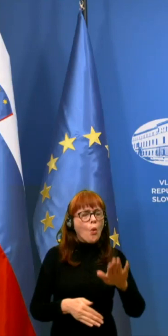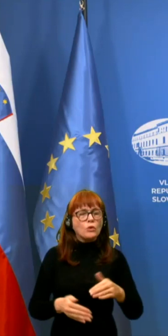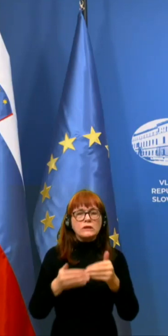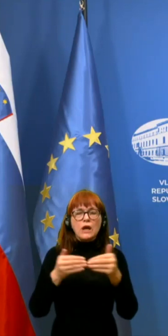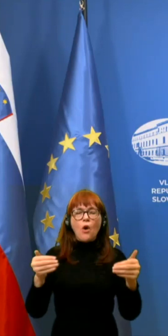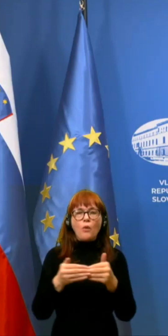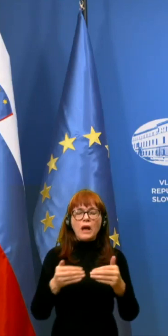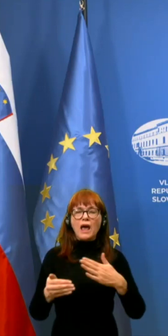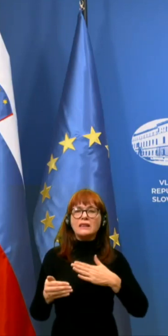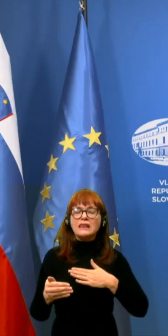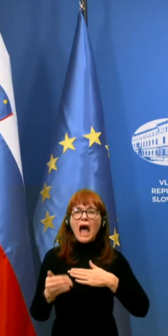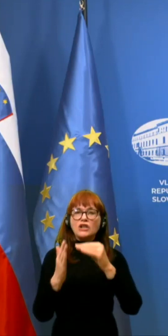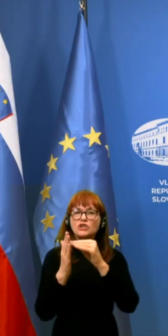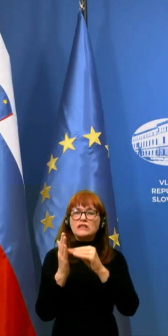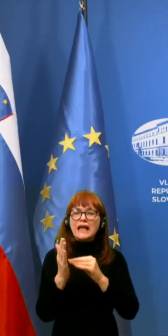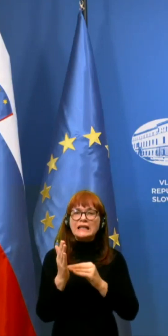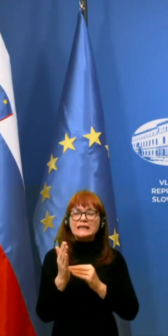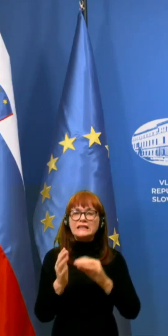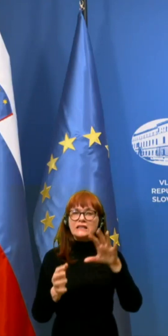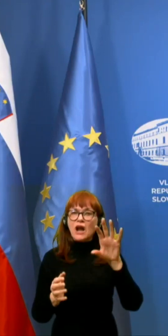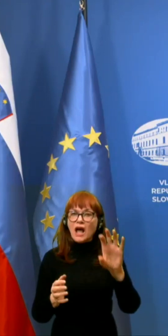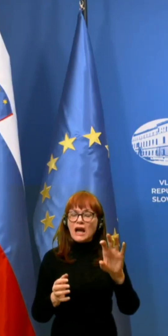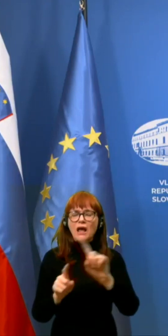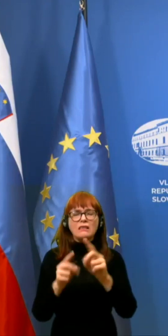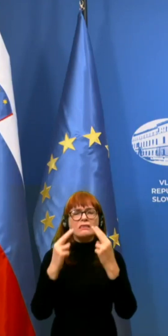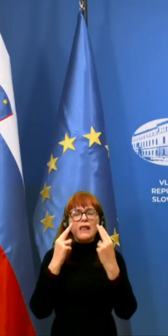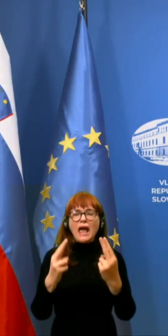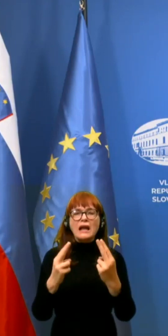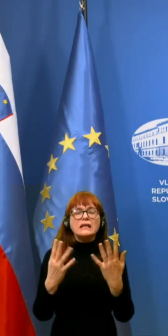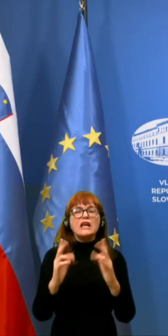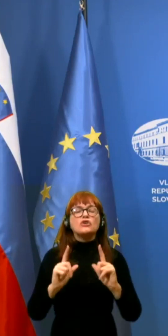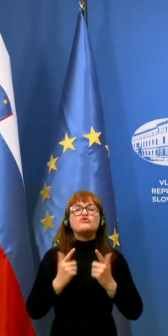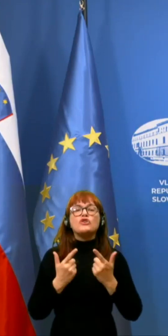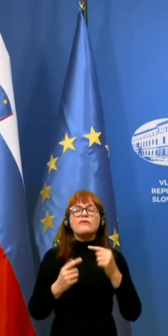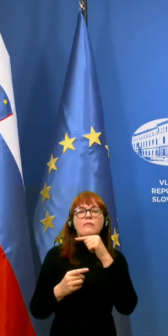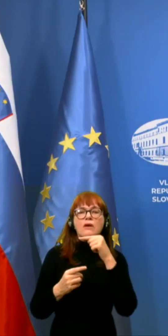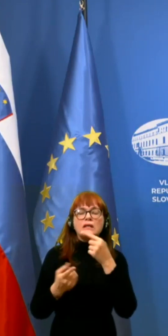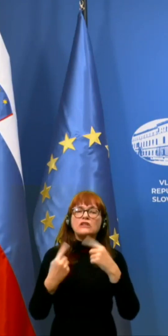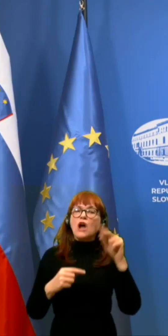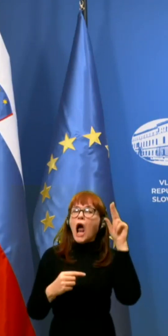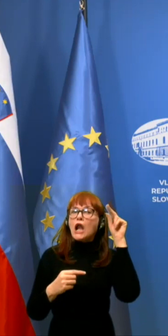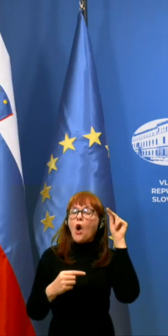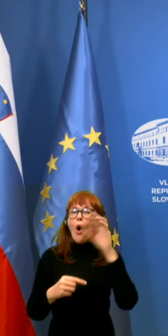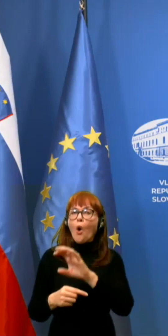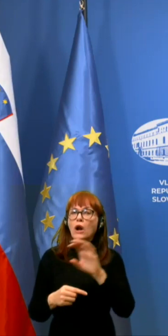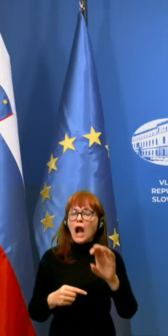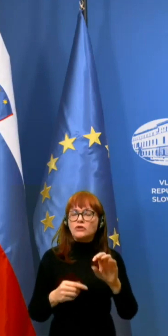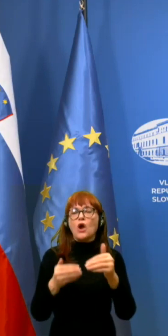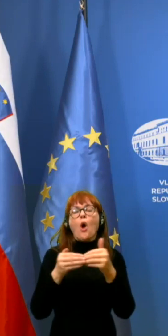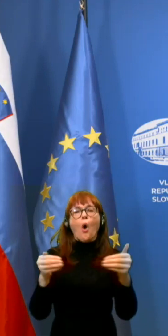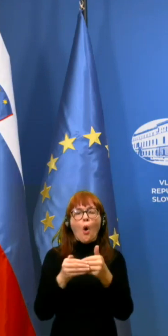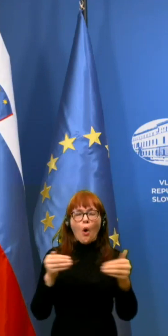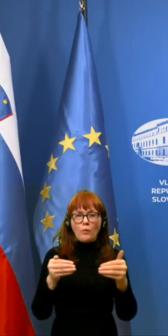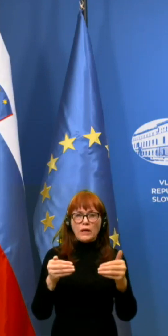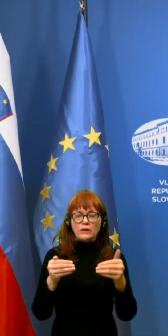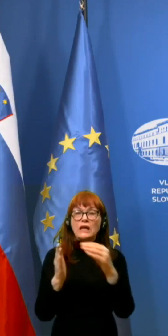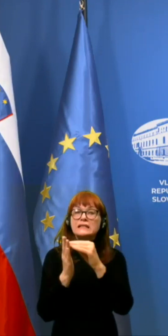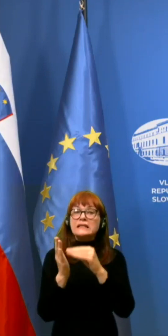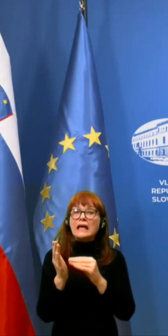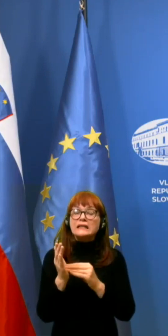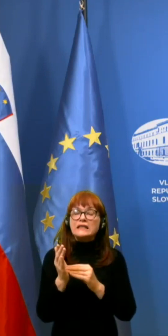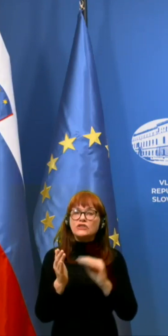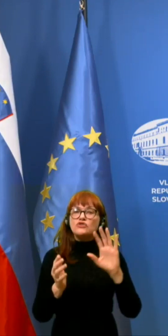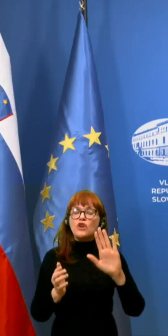našo statistično regijo, torej, ne glede na to, ali živimo v rdeči ali v oranžni, je omejitev naša statistična regija